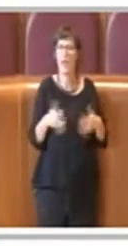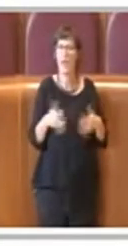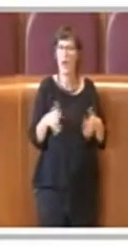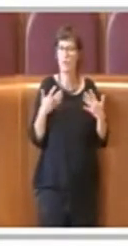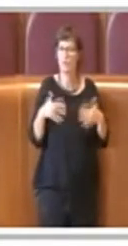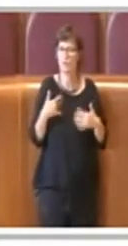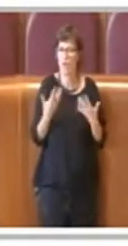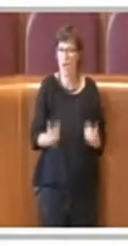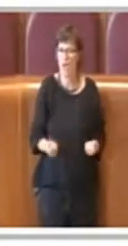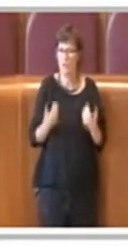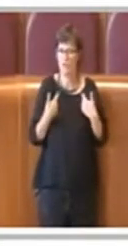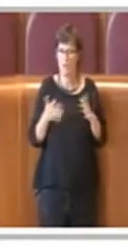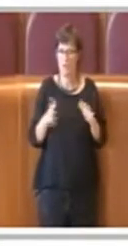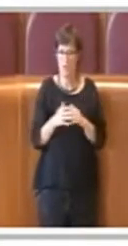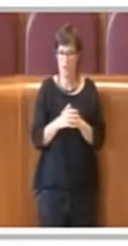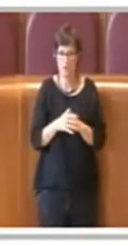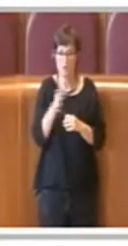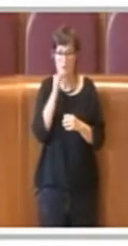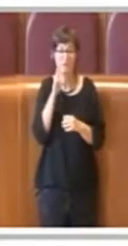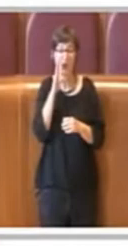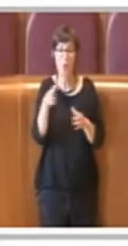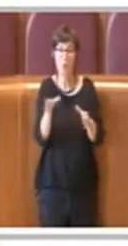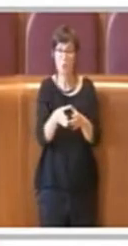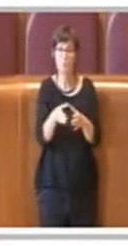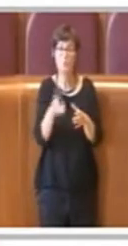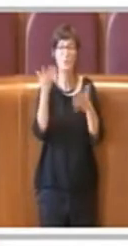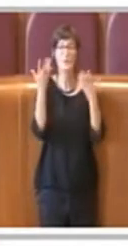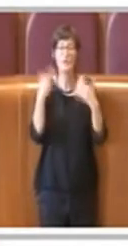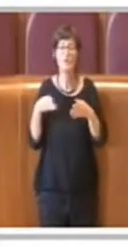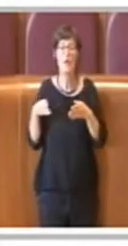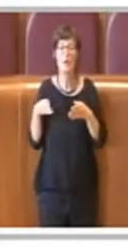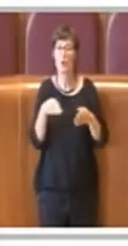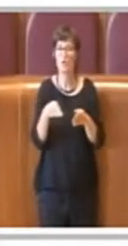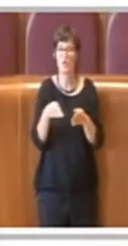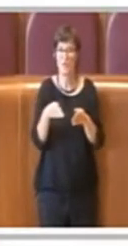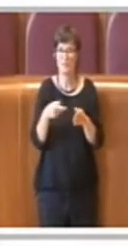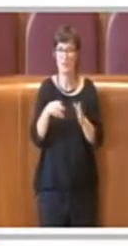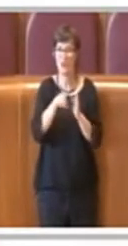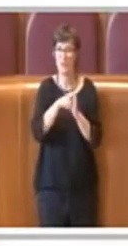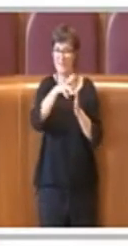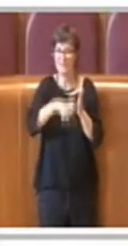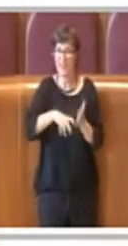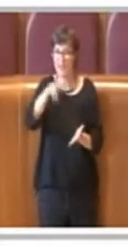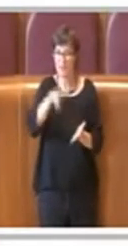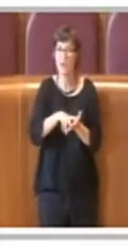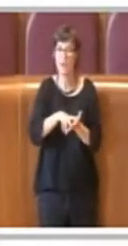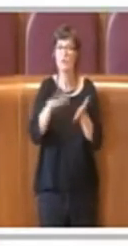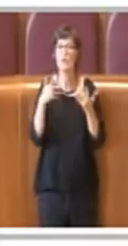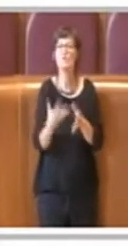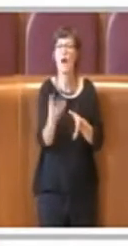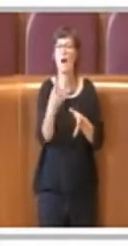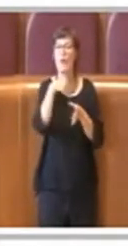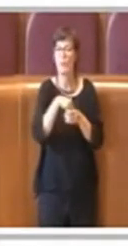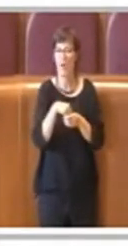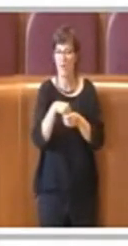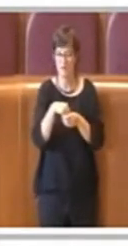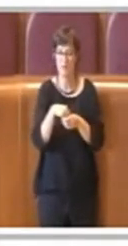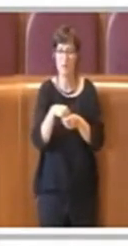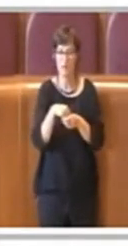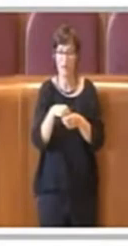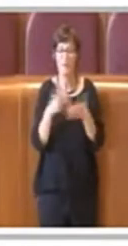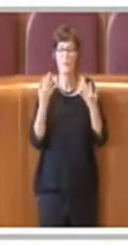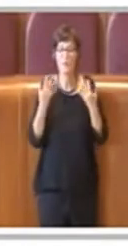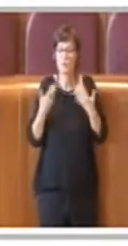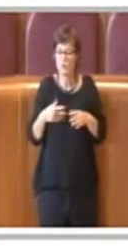modo quindi le consulte sono parte del processo deliberativo già dal momento iniziale, cioè dal momento in cui gli atti